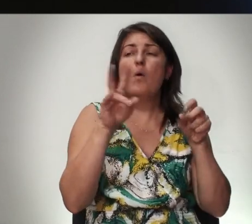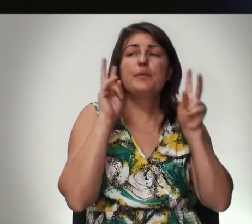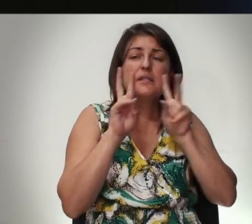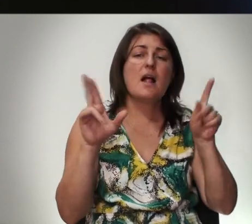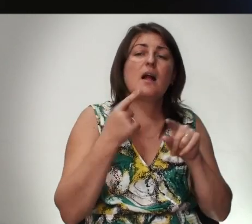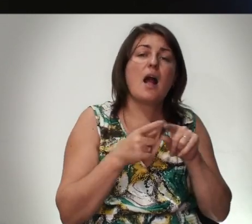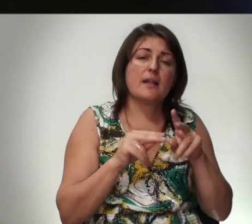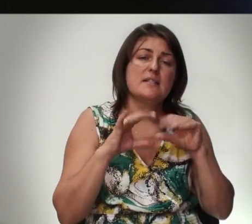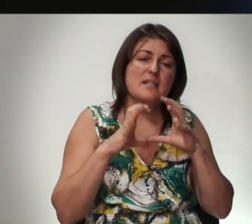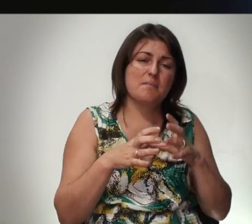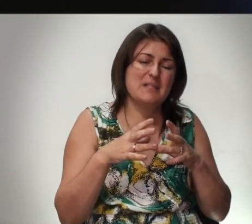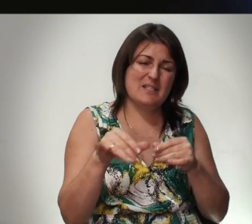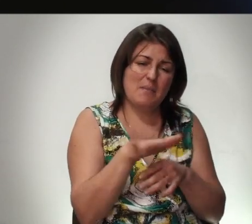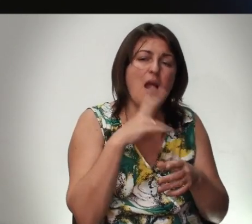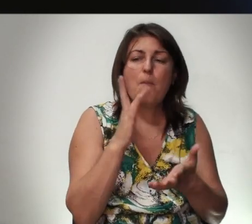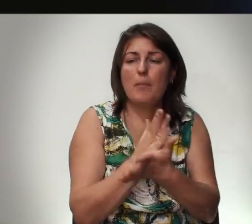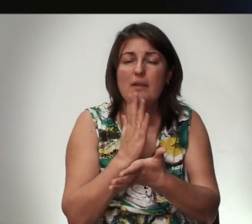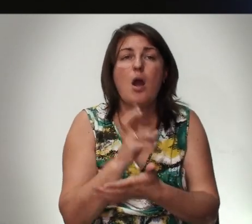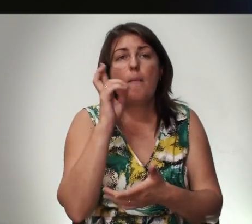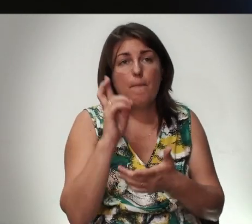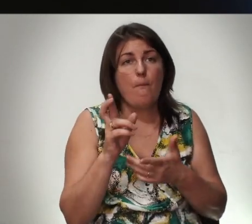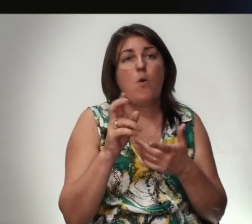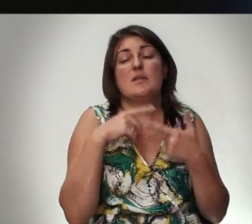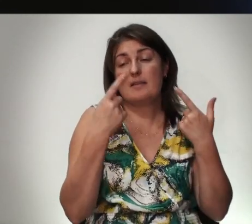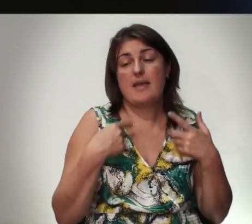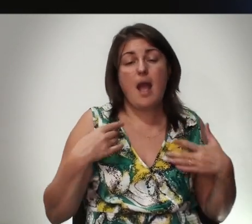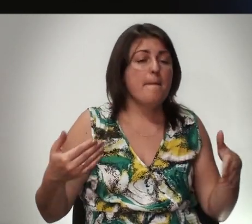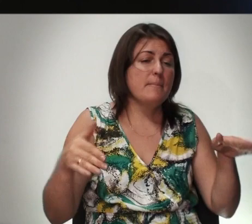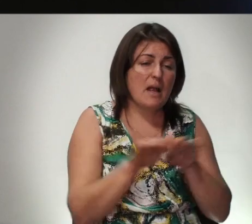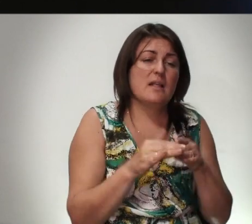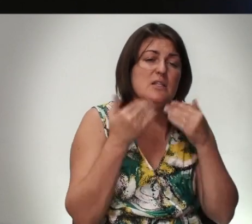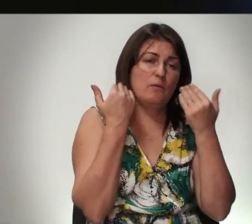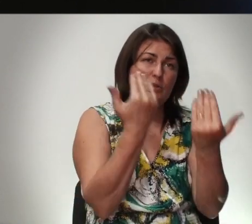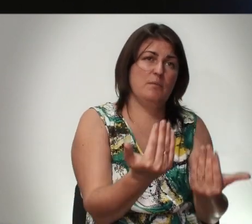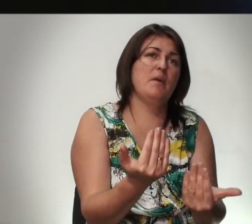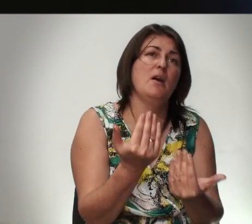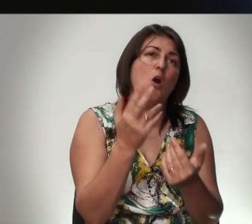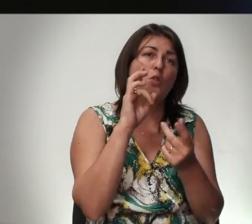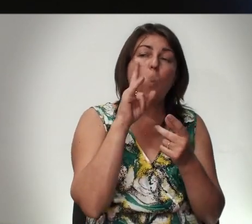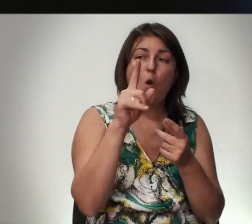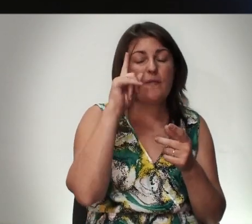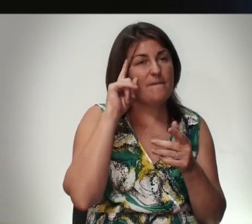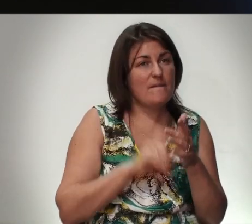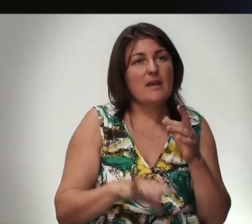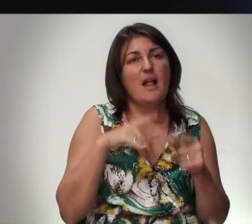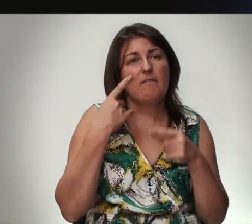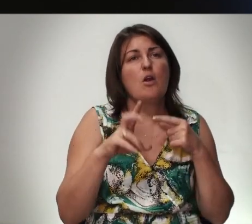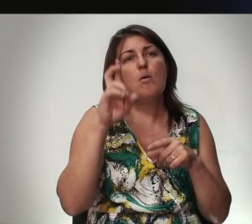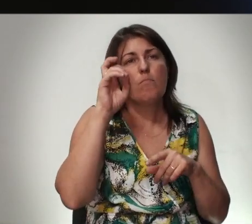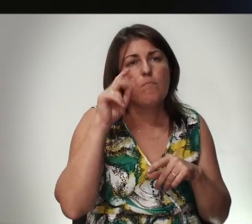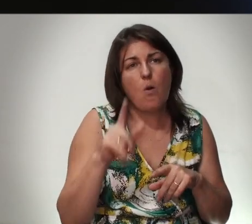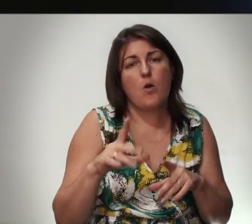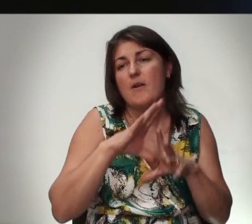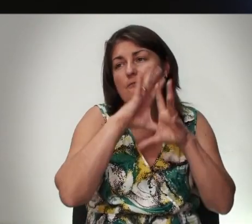Не знал Как Эта земля Ему Будет Принадлежить Бог Сказал Я Благословляю Благословлю Тебя Но Он Верил И Говорил Бог